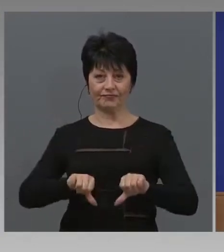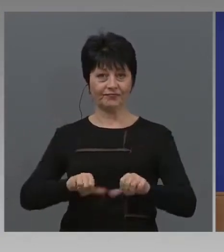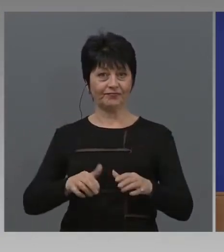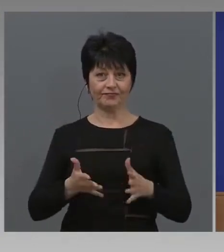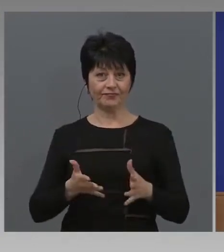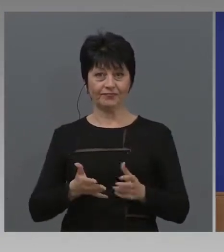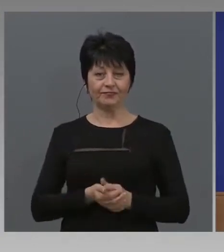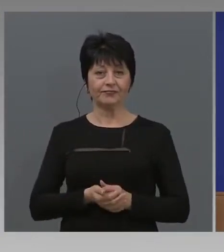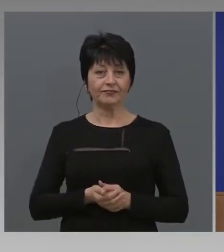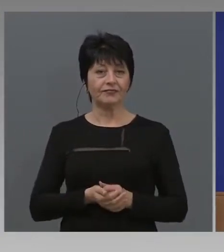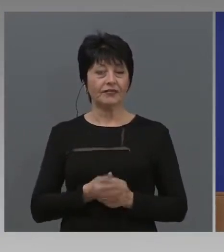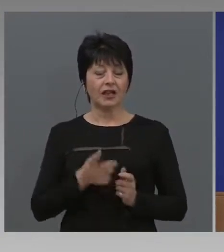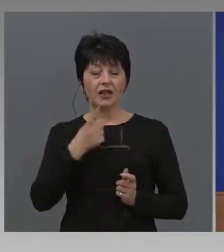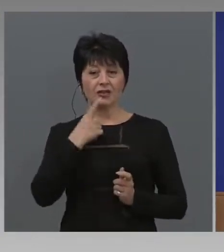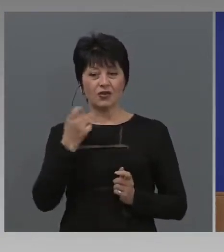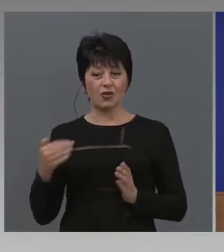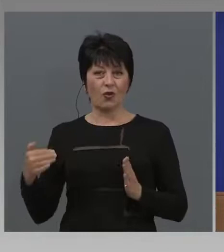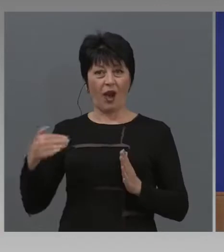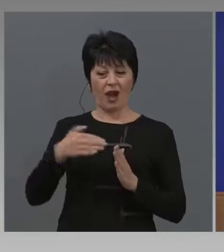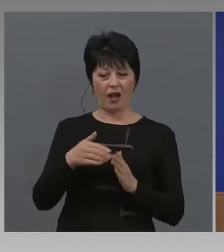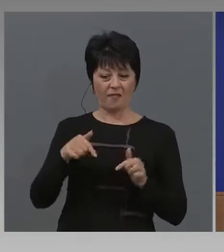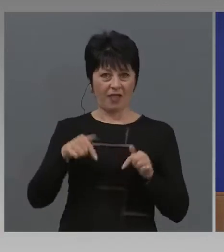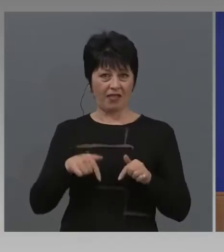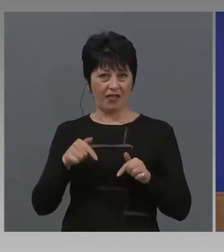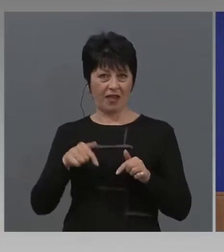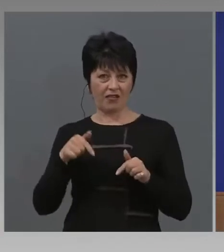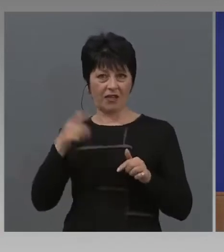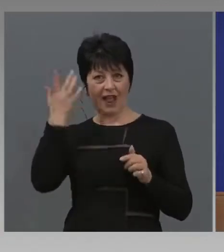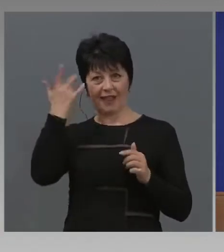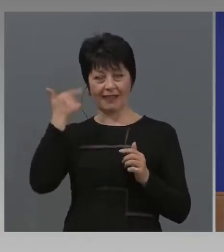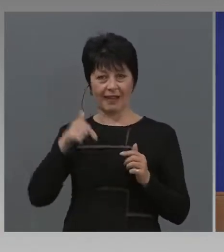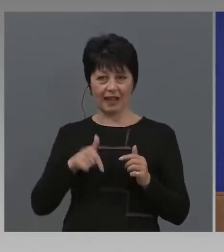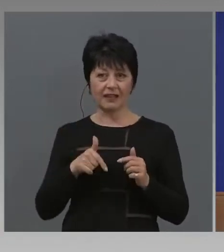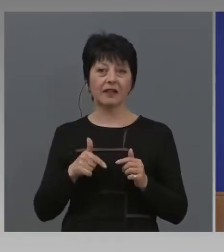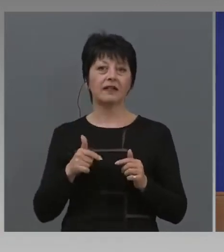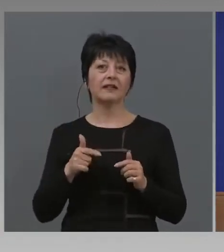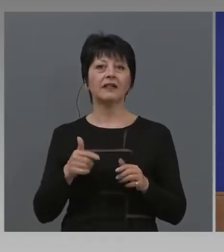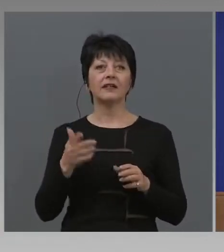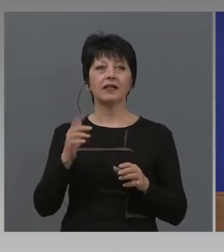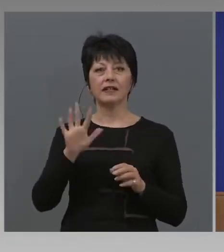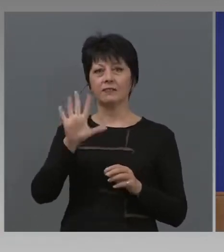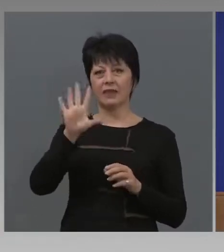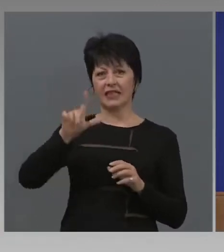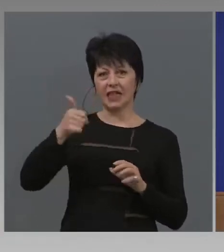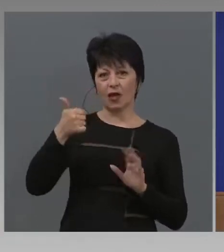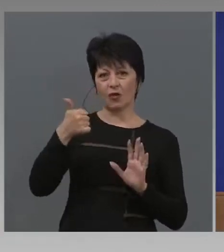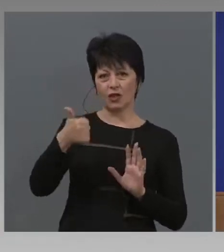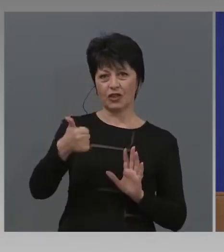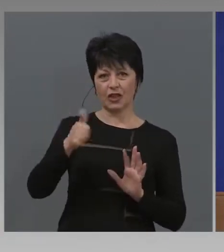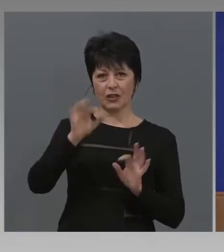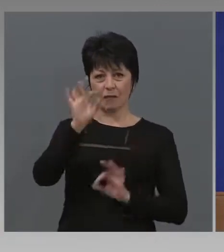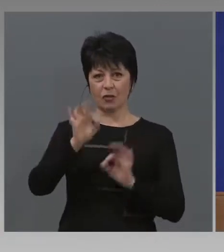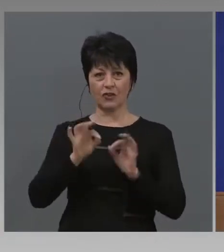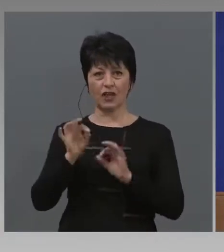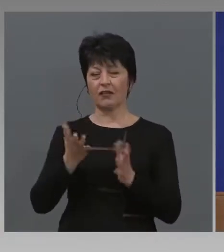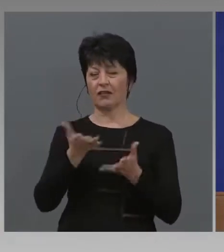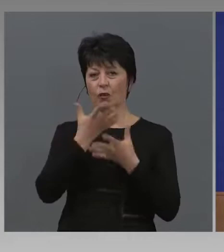Защото към днешна дата 7,5% от брутния вътрешния продукт е замияло.